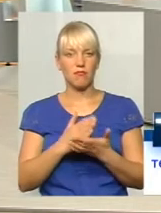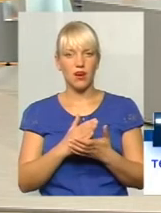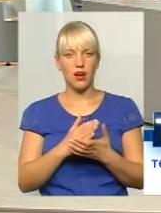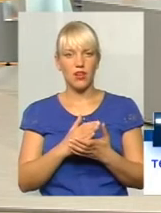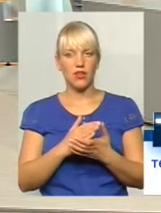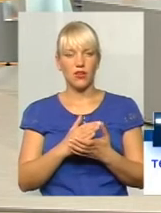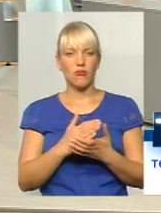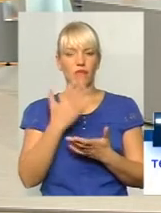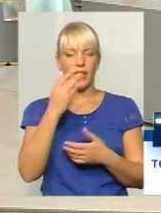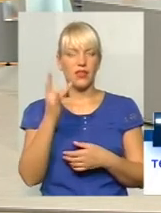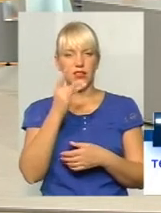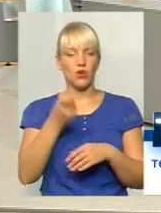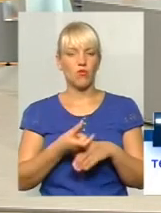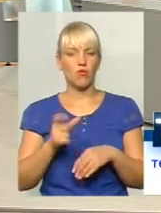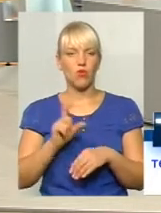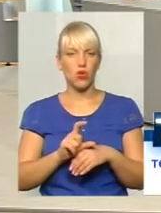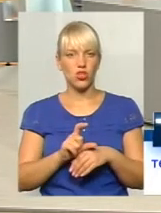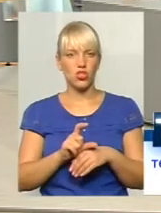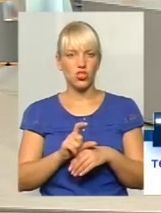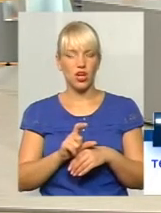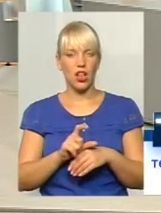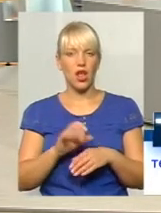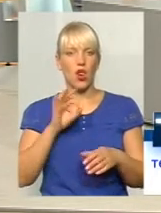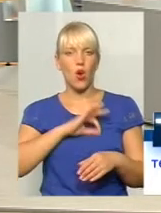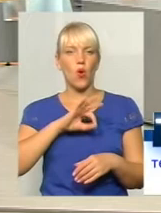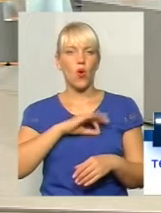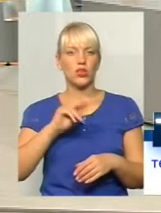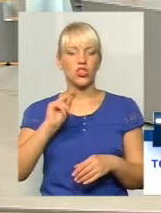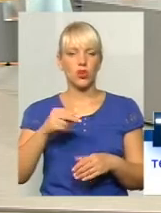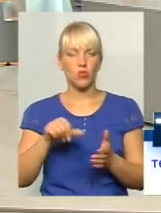учасників полеєргії. Описіть, будь ласка.